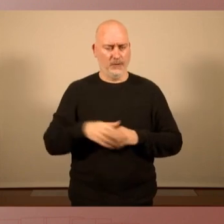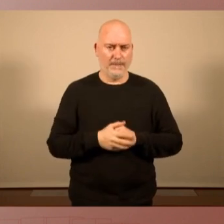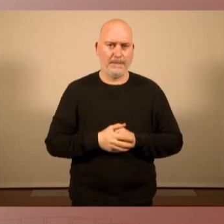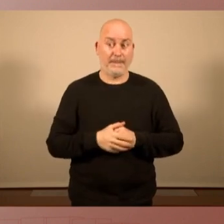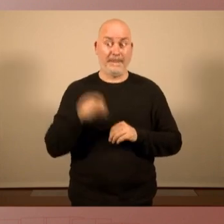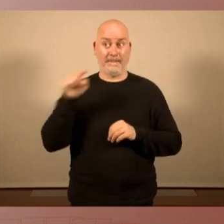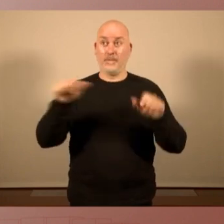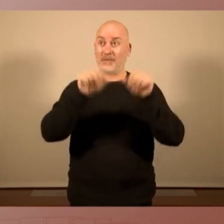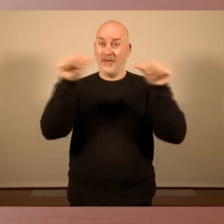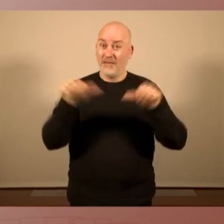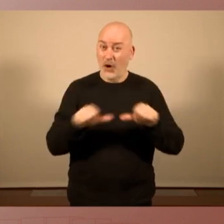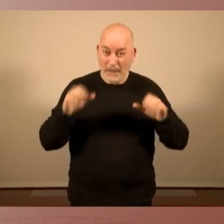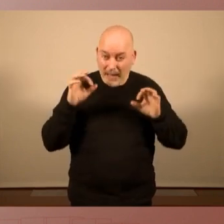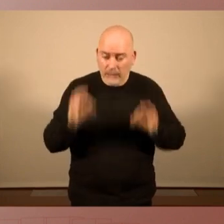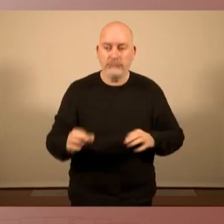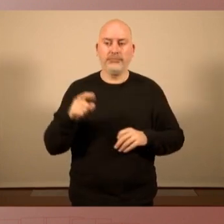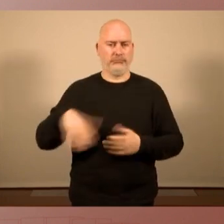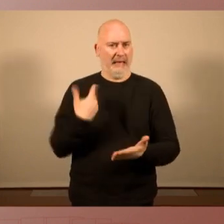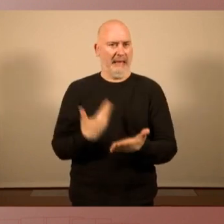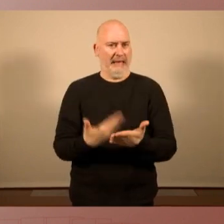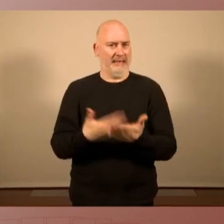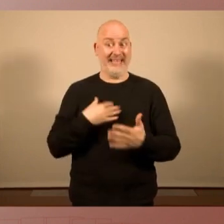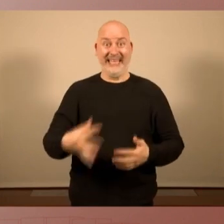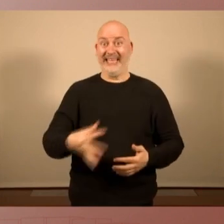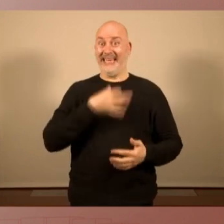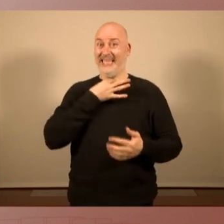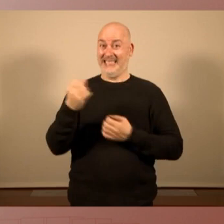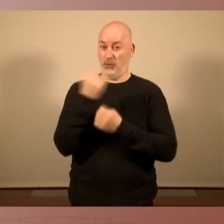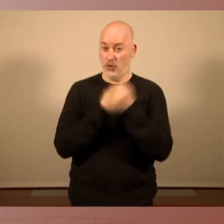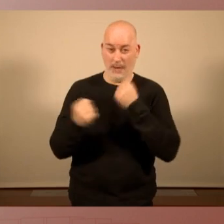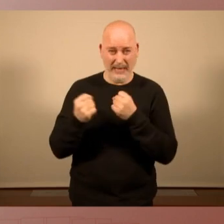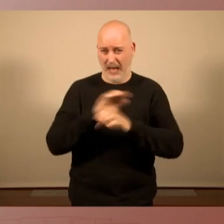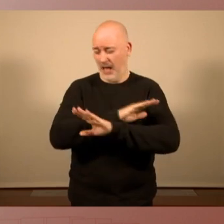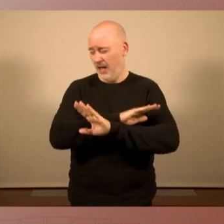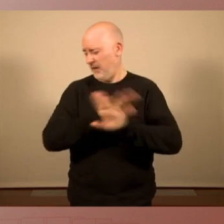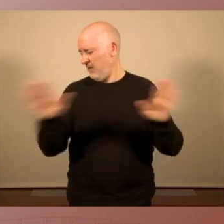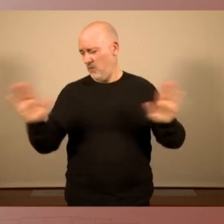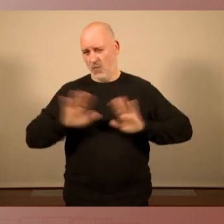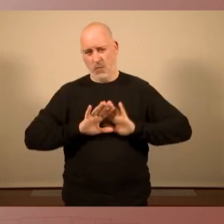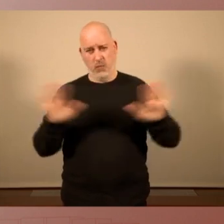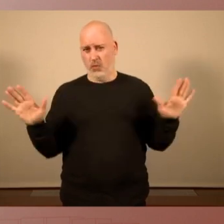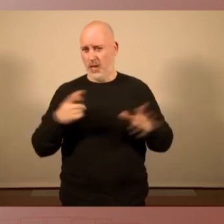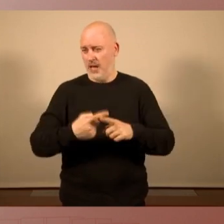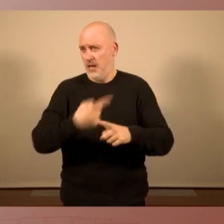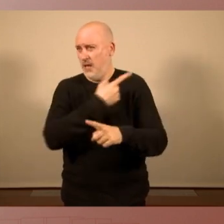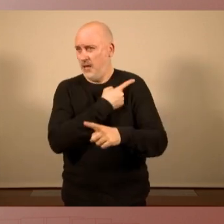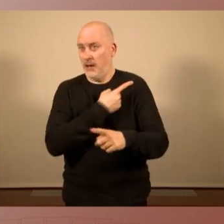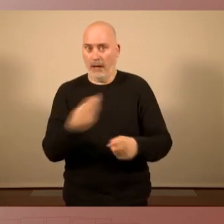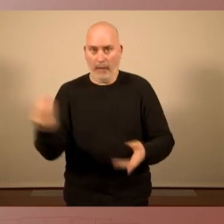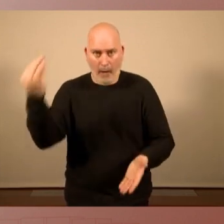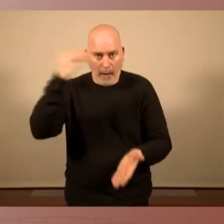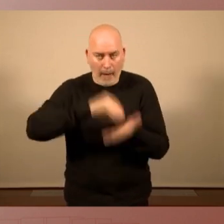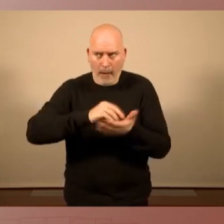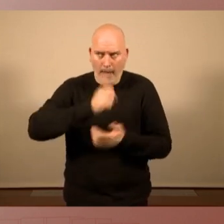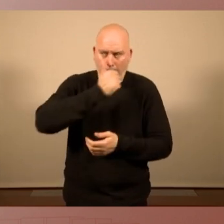'única forma de garantir que aquesta nova crisi econòmica i brutal que ja tenim a sobre no torni a recaure en el conjunt de